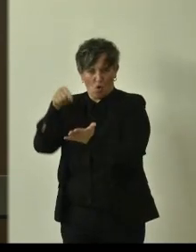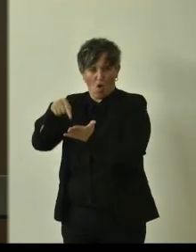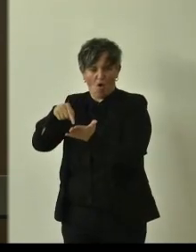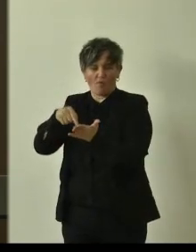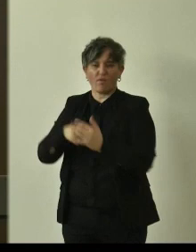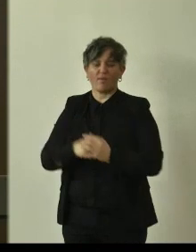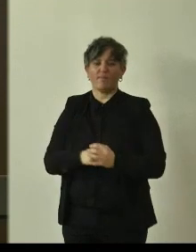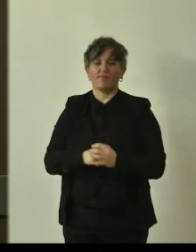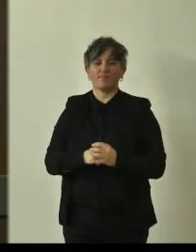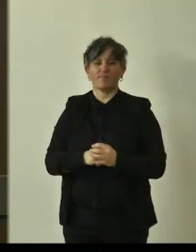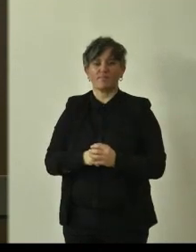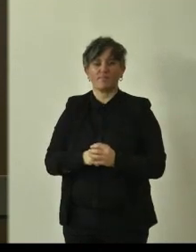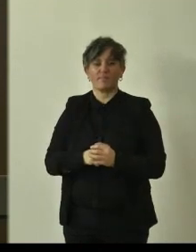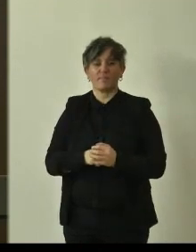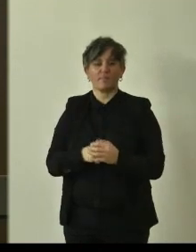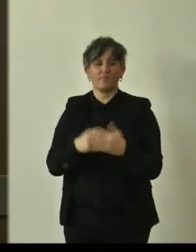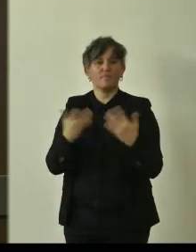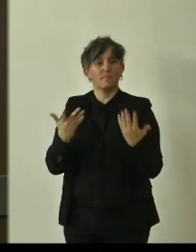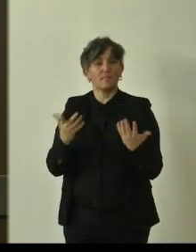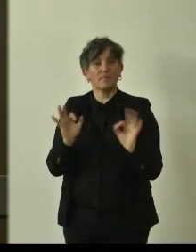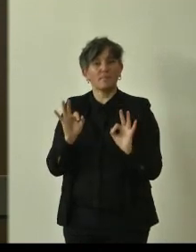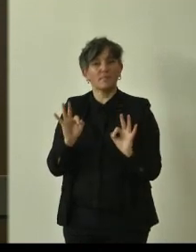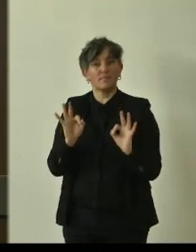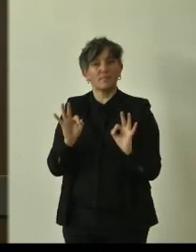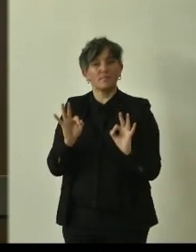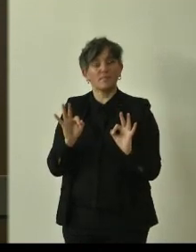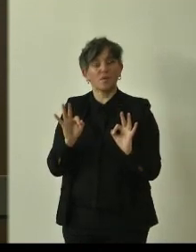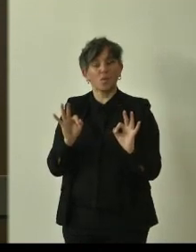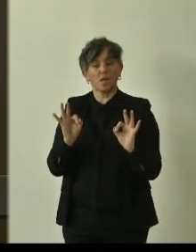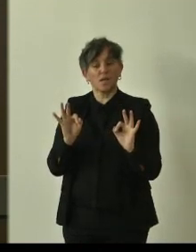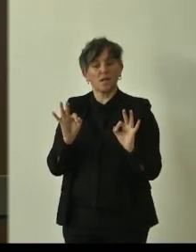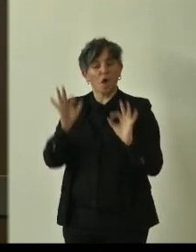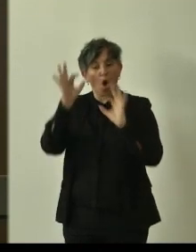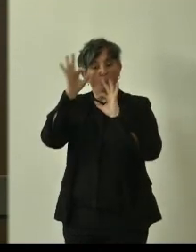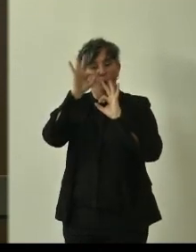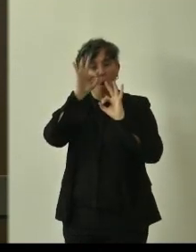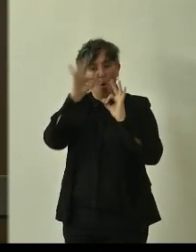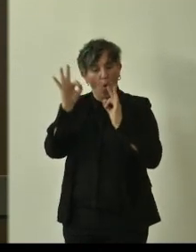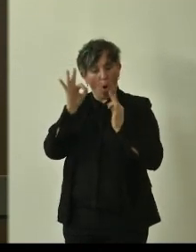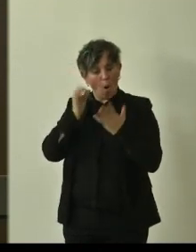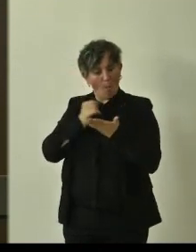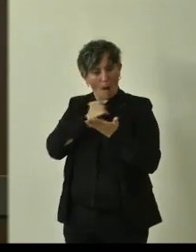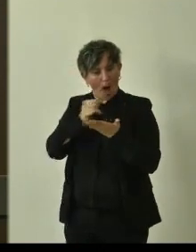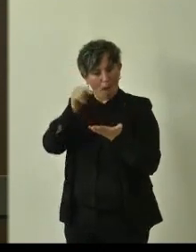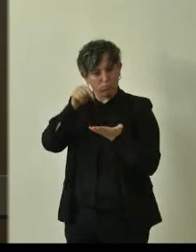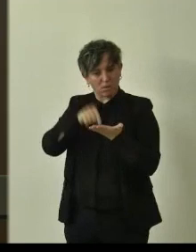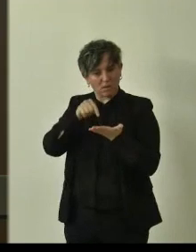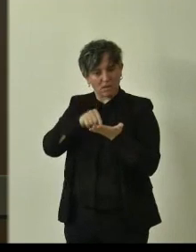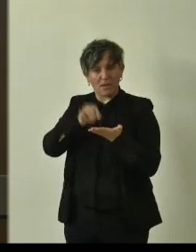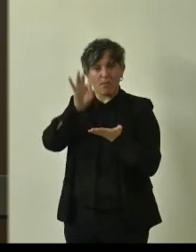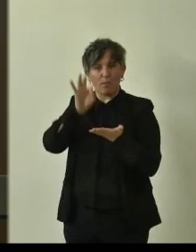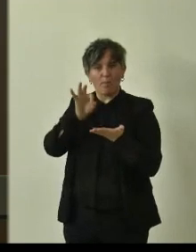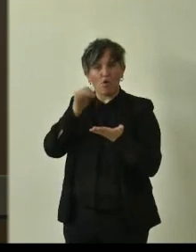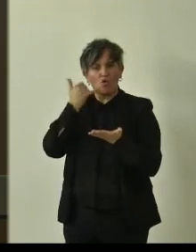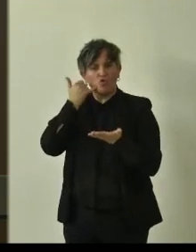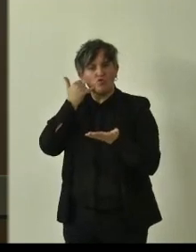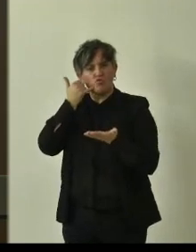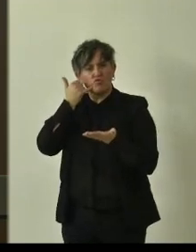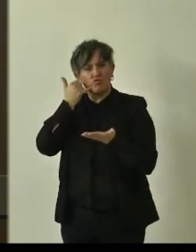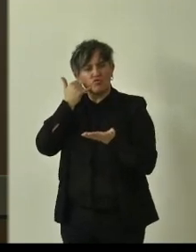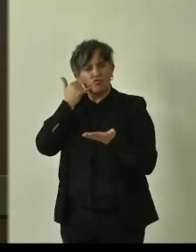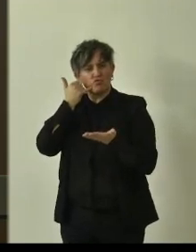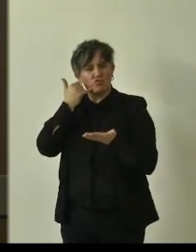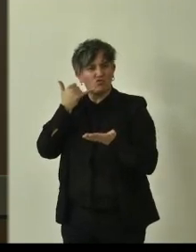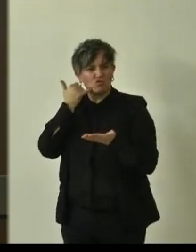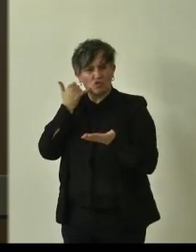quindi su Google Maps dal cellulare trovate nella scheda che